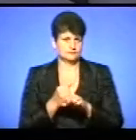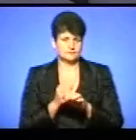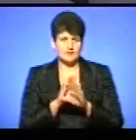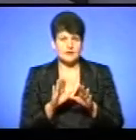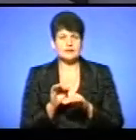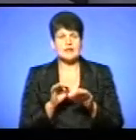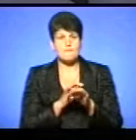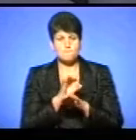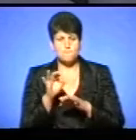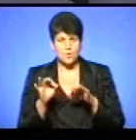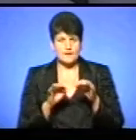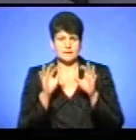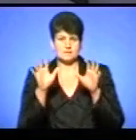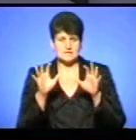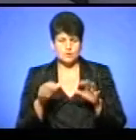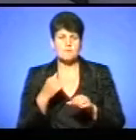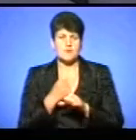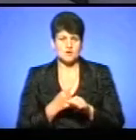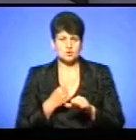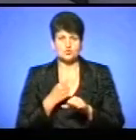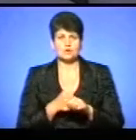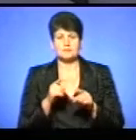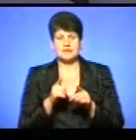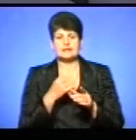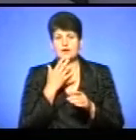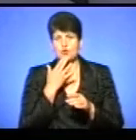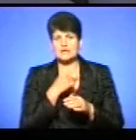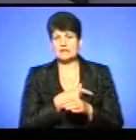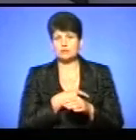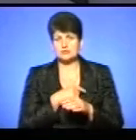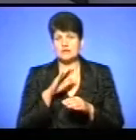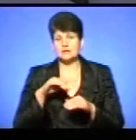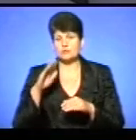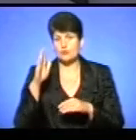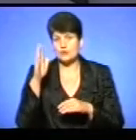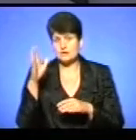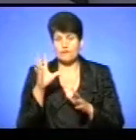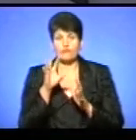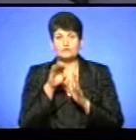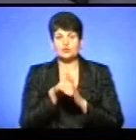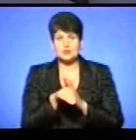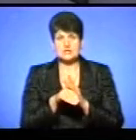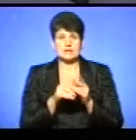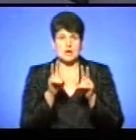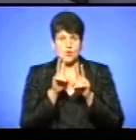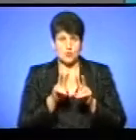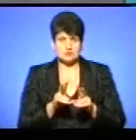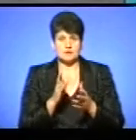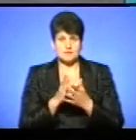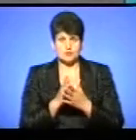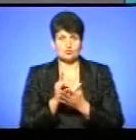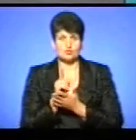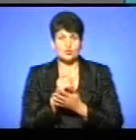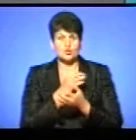нормативних актів, проєктами законів ми працюємо. І тоді народні депутати, скажімо, вносять їх до розгляду і ухвалюють. І мають обов'язково